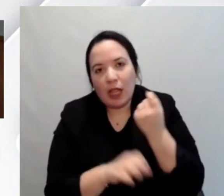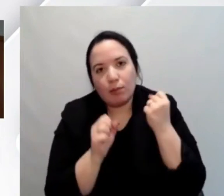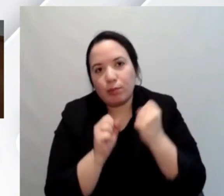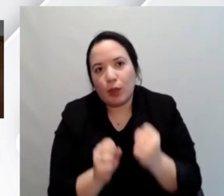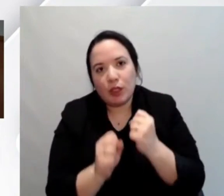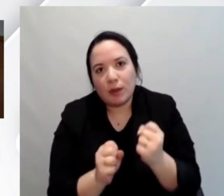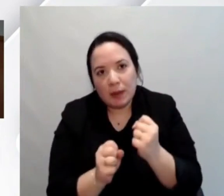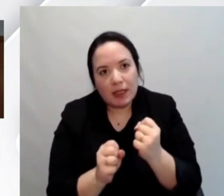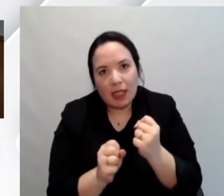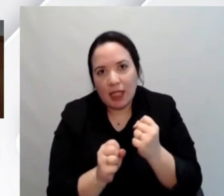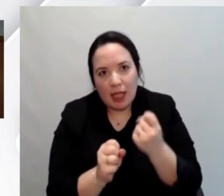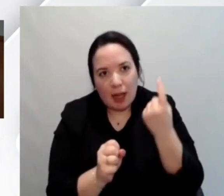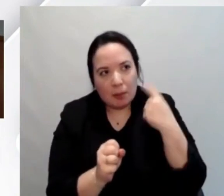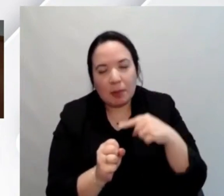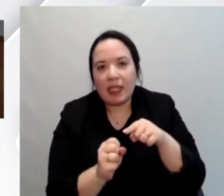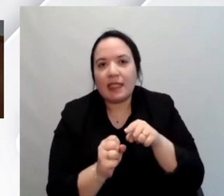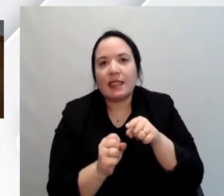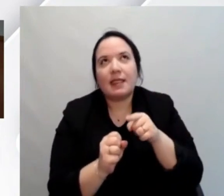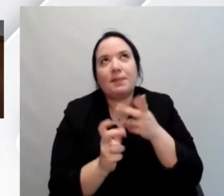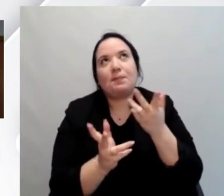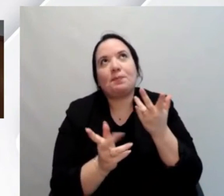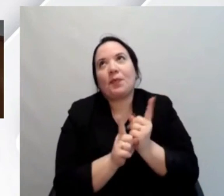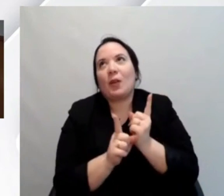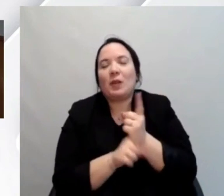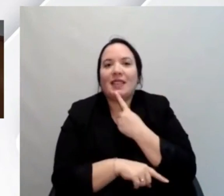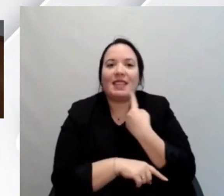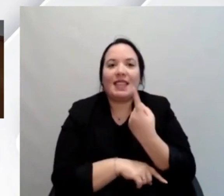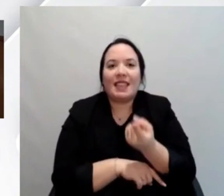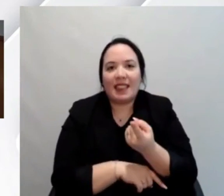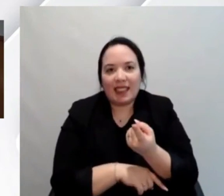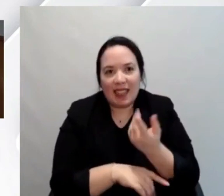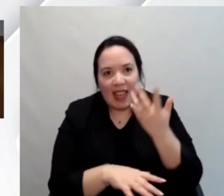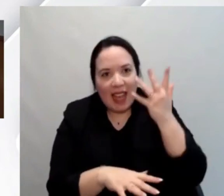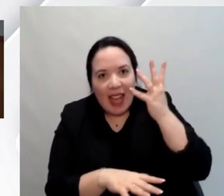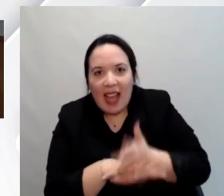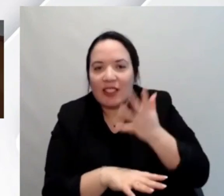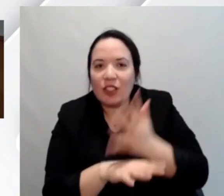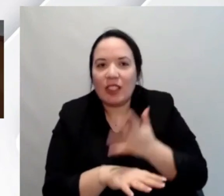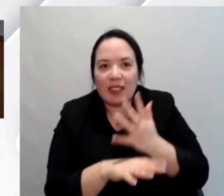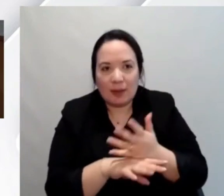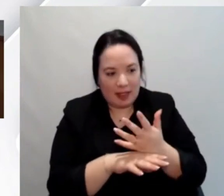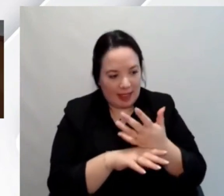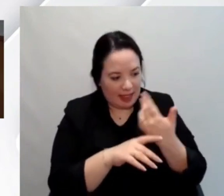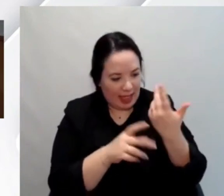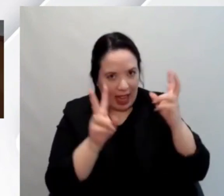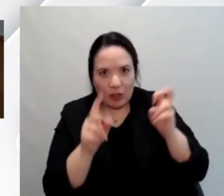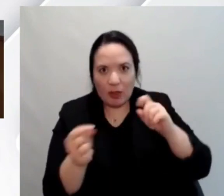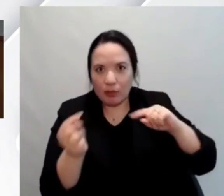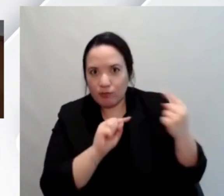far sì che ci sia diciamo l'applicazione di tutto quello che è stato detto finora